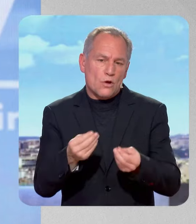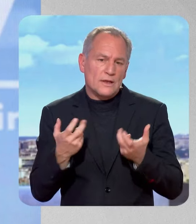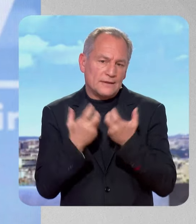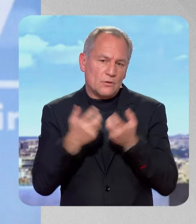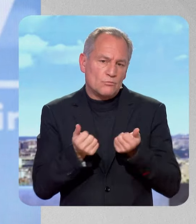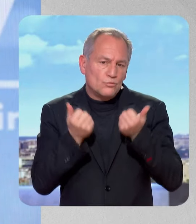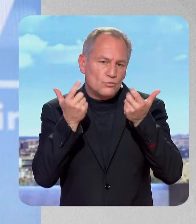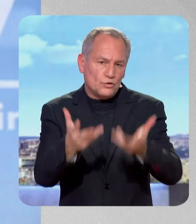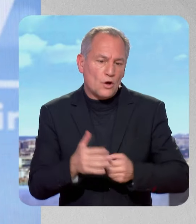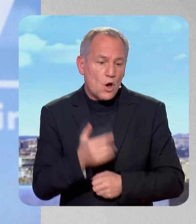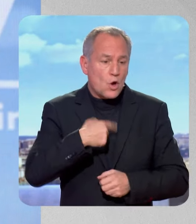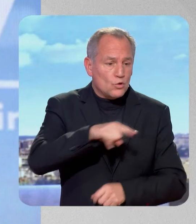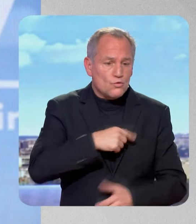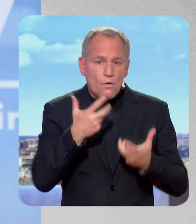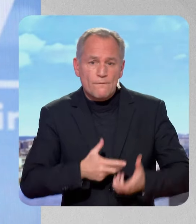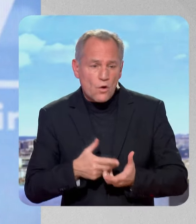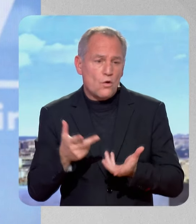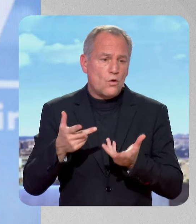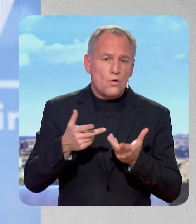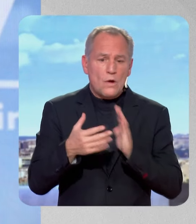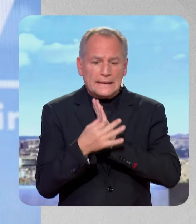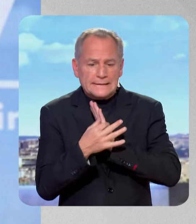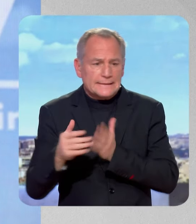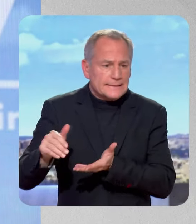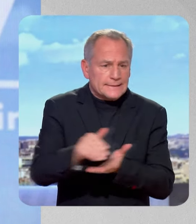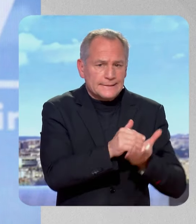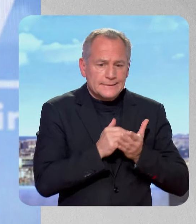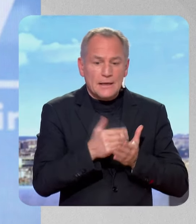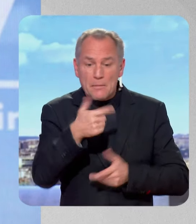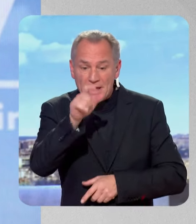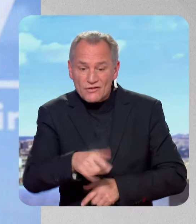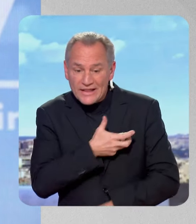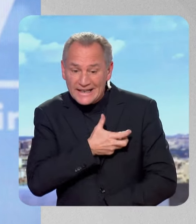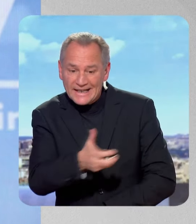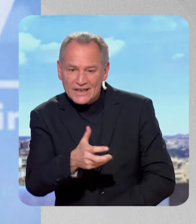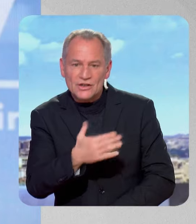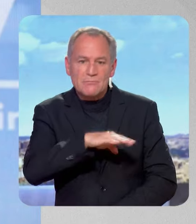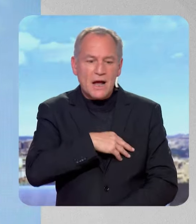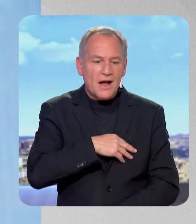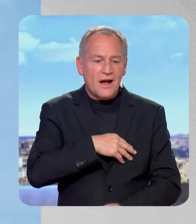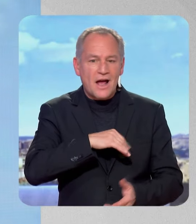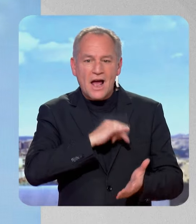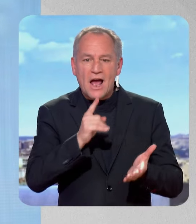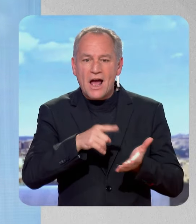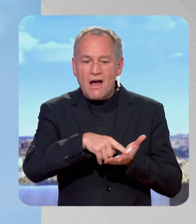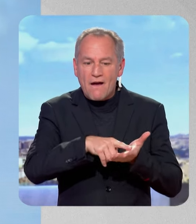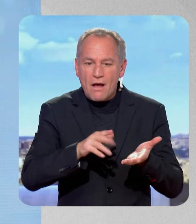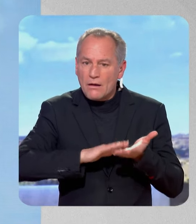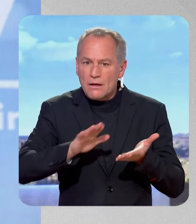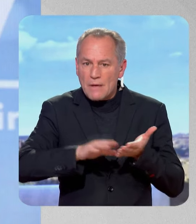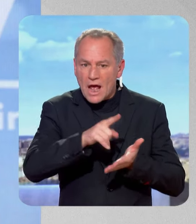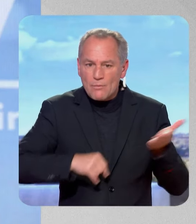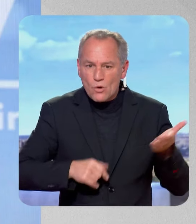pour aller chercher des nouvelles recettes supplémentaires. Taxer celles et ceux qui se sont enrichis avec l'ISF. Taxer les grands groupes pour